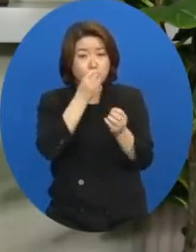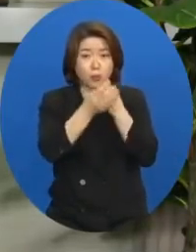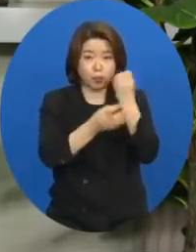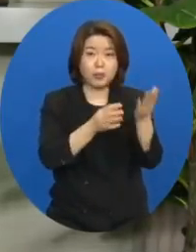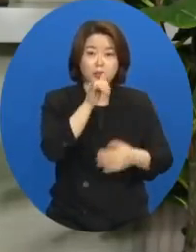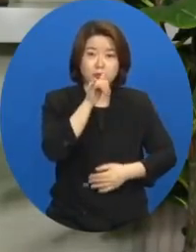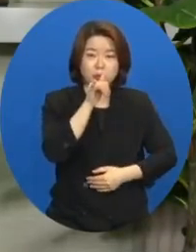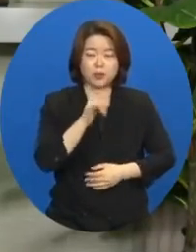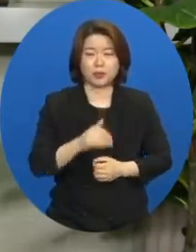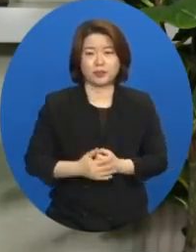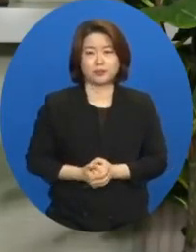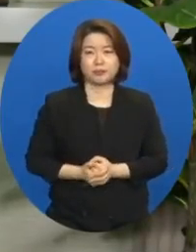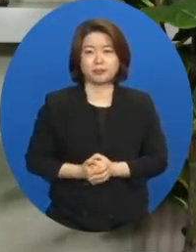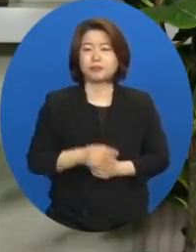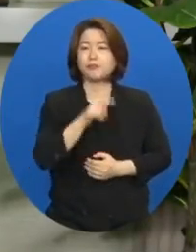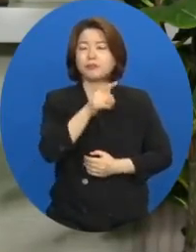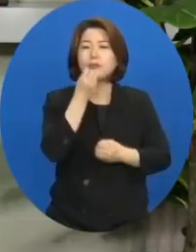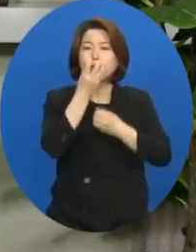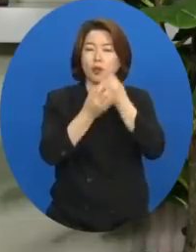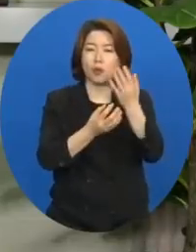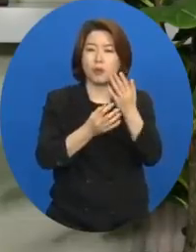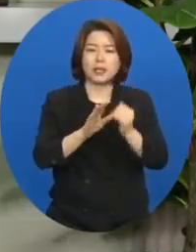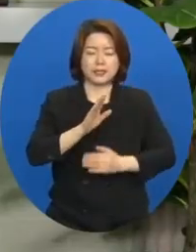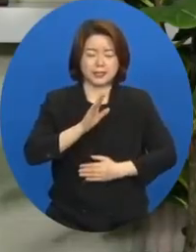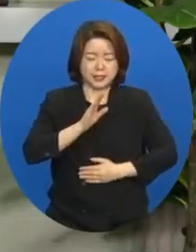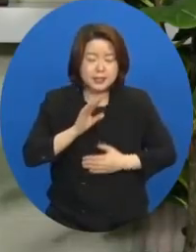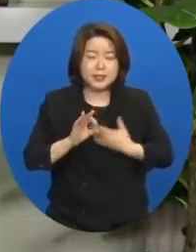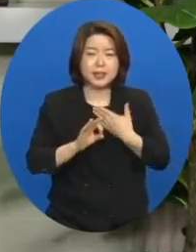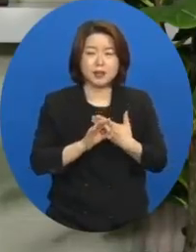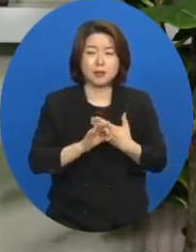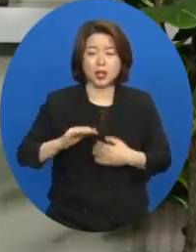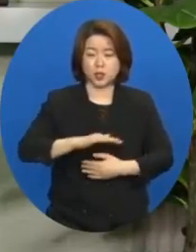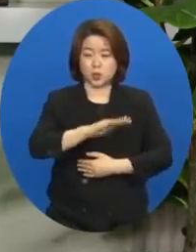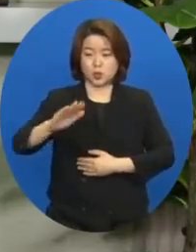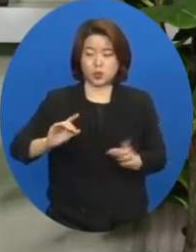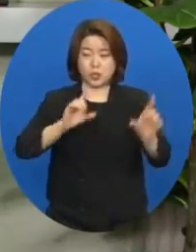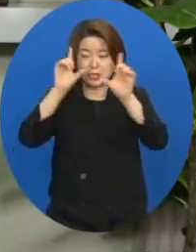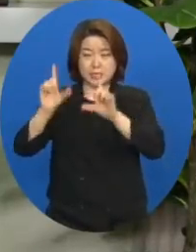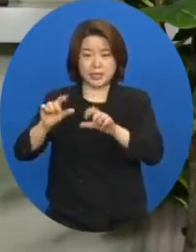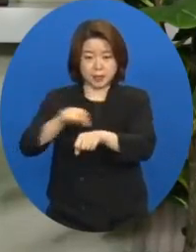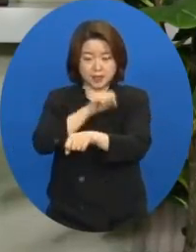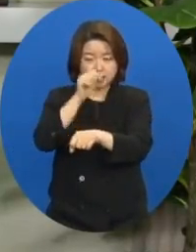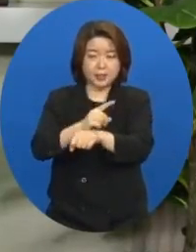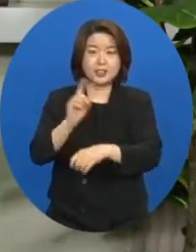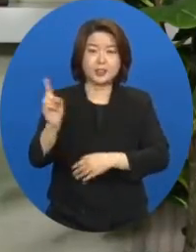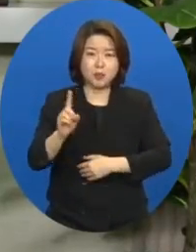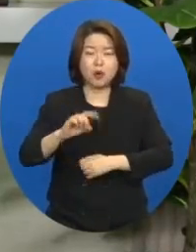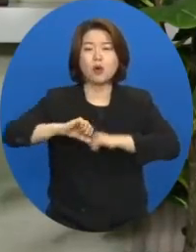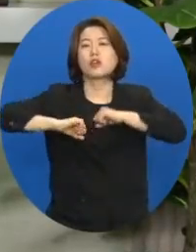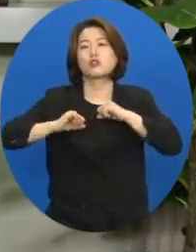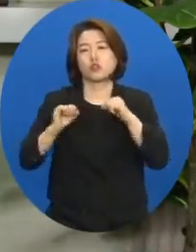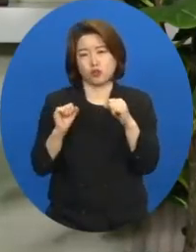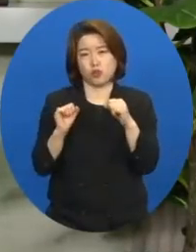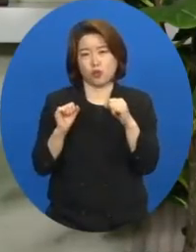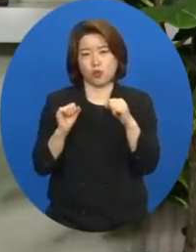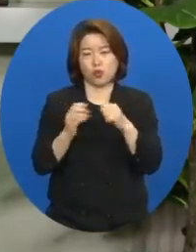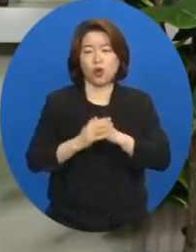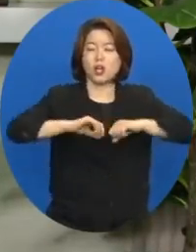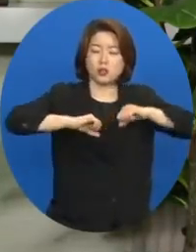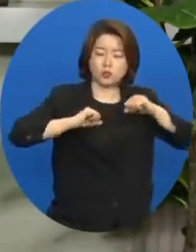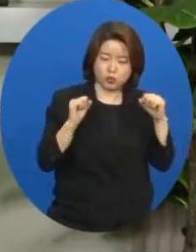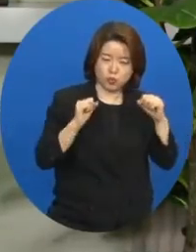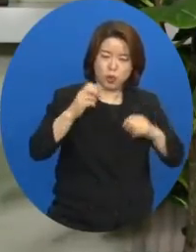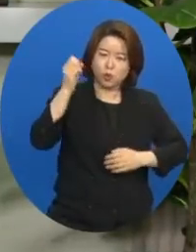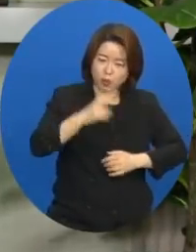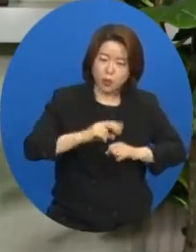않습니까? 그 고백이 사실이라면 우리의 삶의 특징은 순종인 것입니다. 순종, 순종